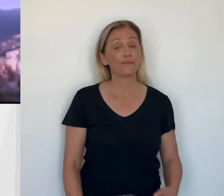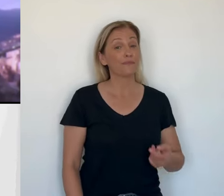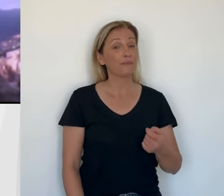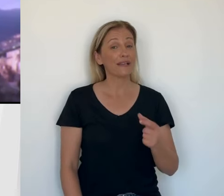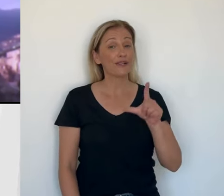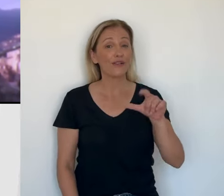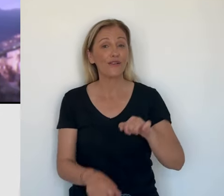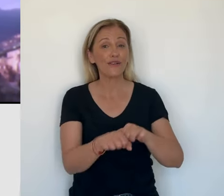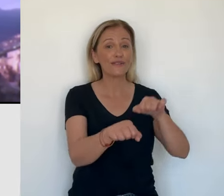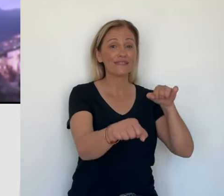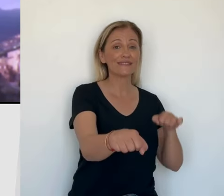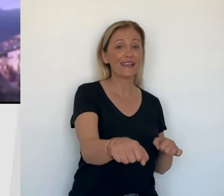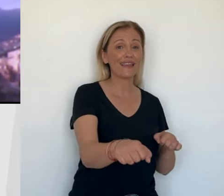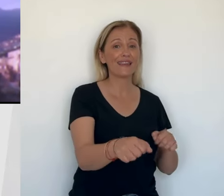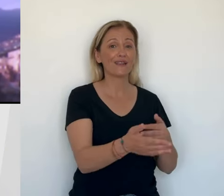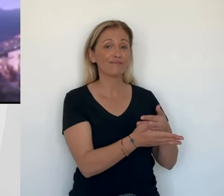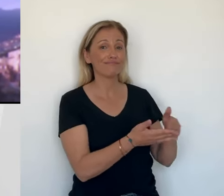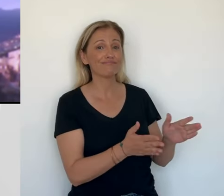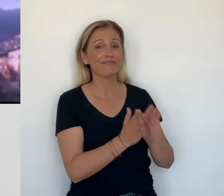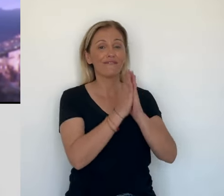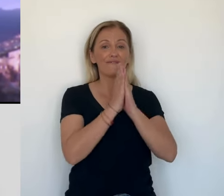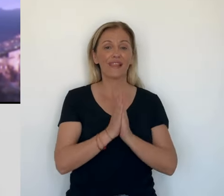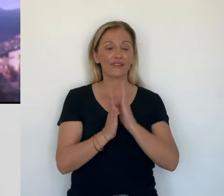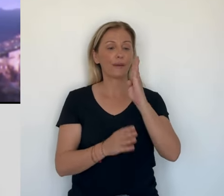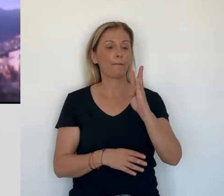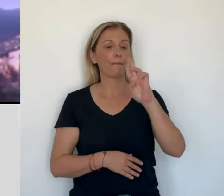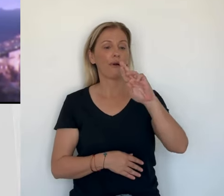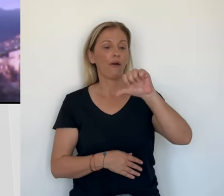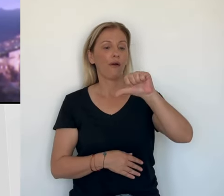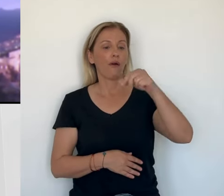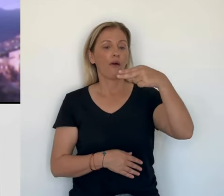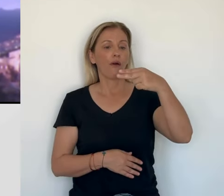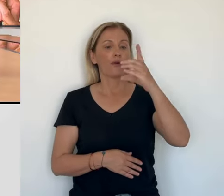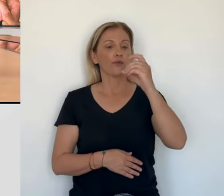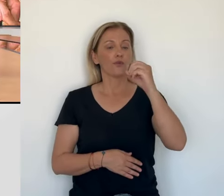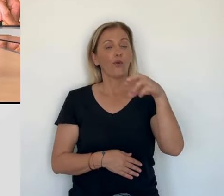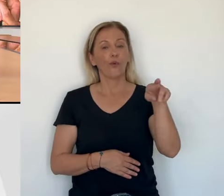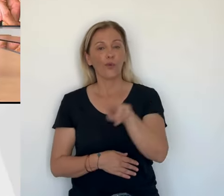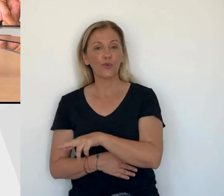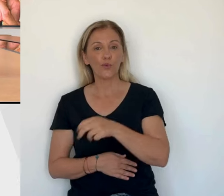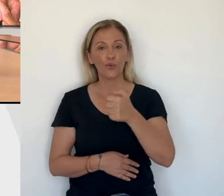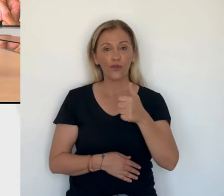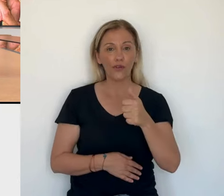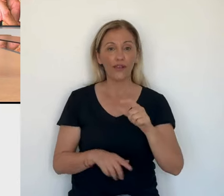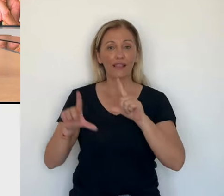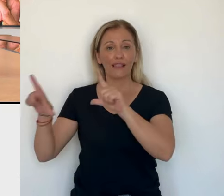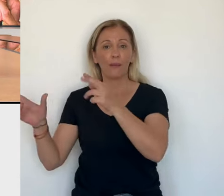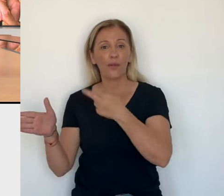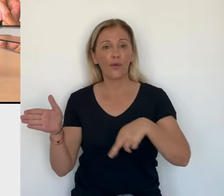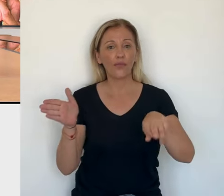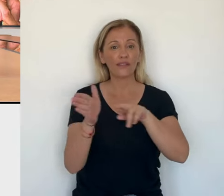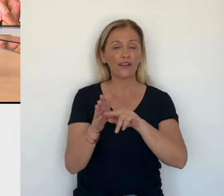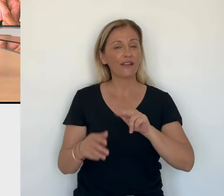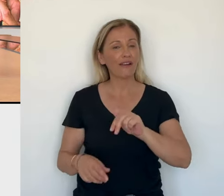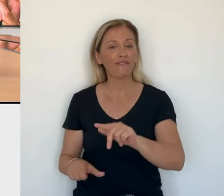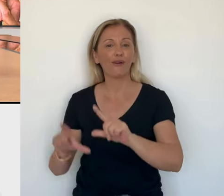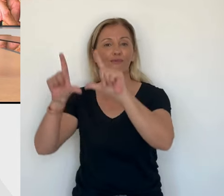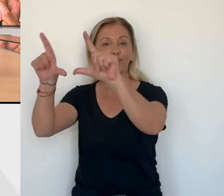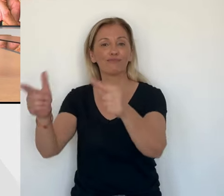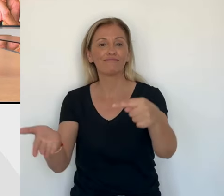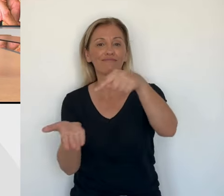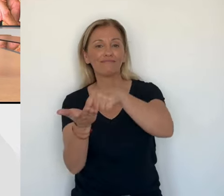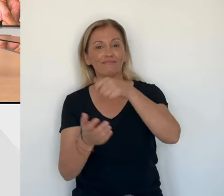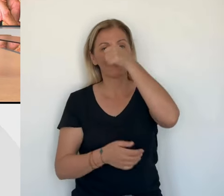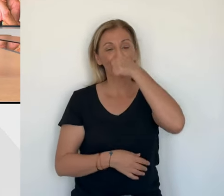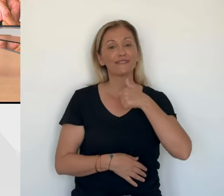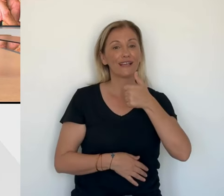La Madone de Brande de retour dans l'île après presque deux siècles d'exil. Le tableau qui date de la Renaissance sera exposé au musée de